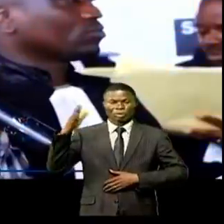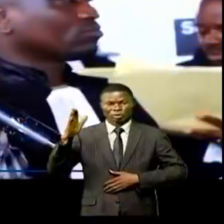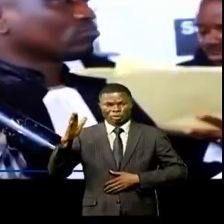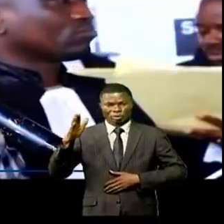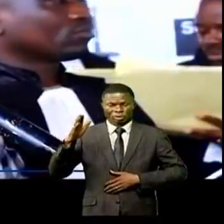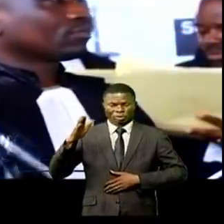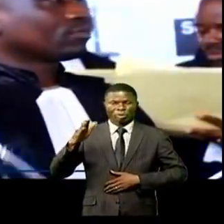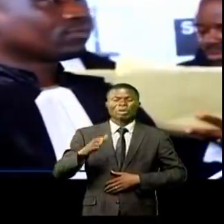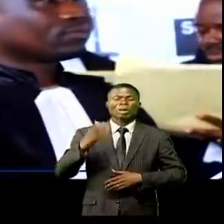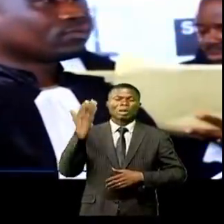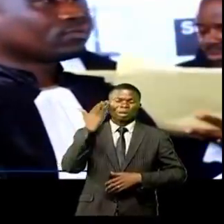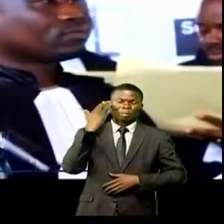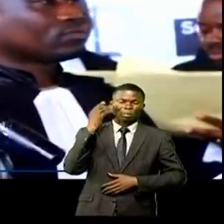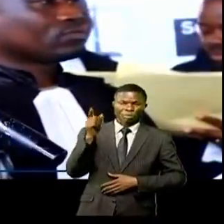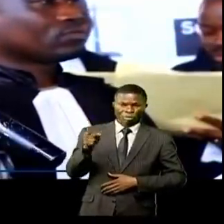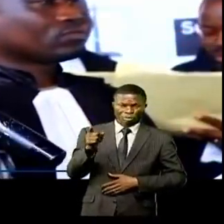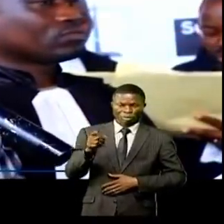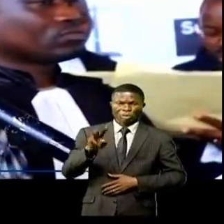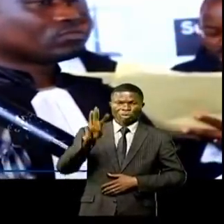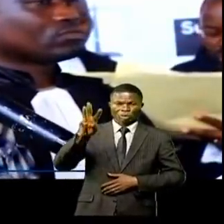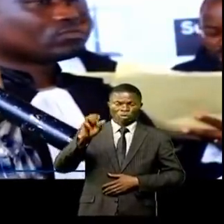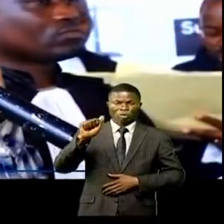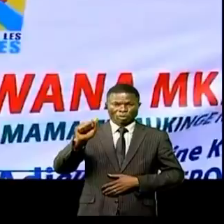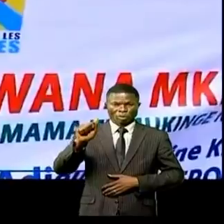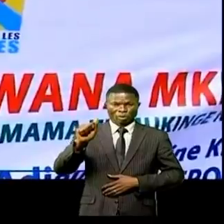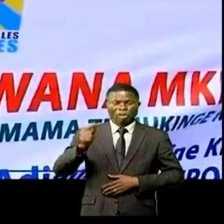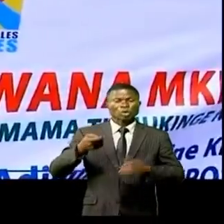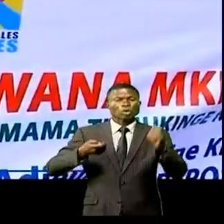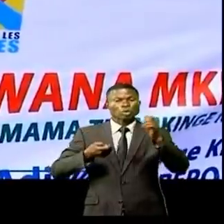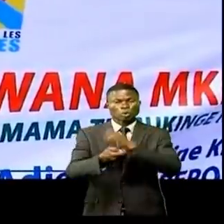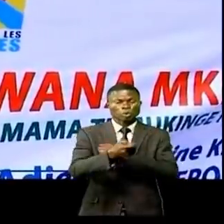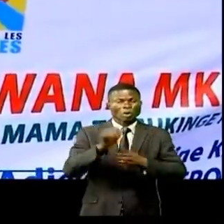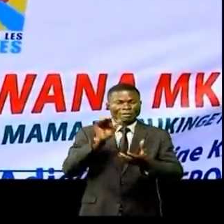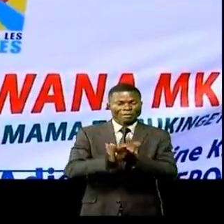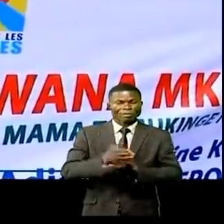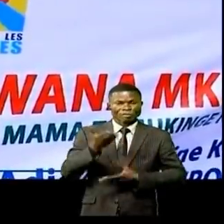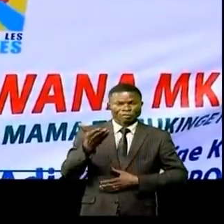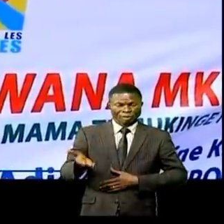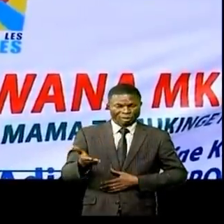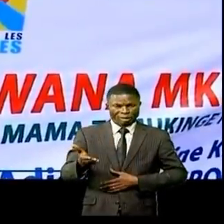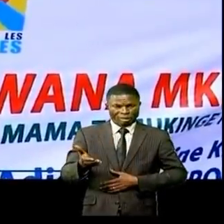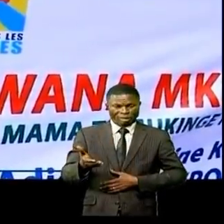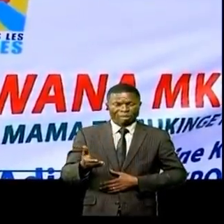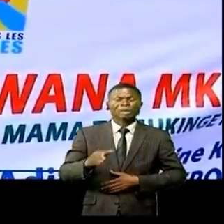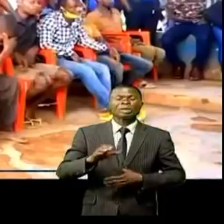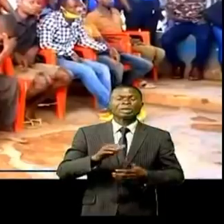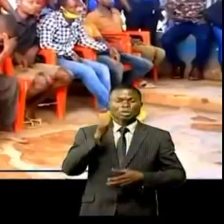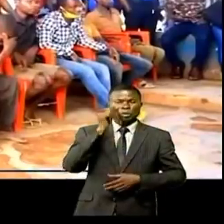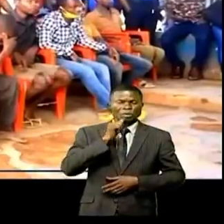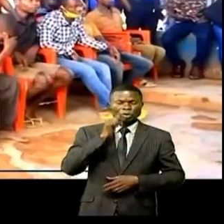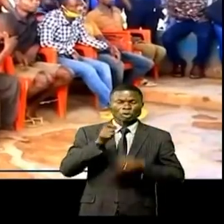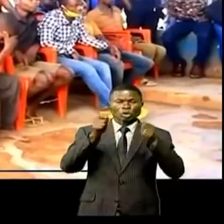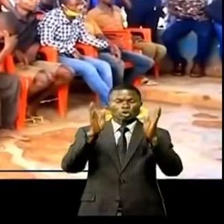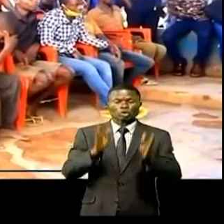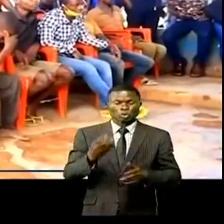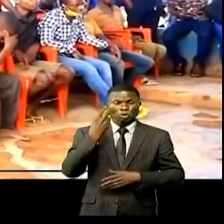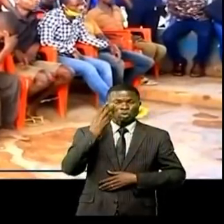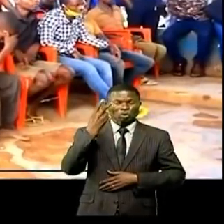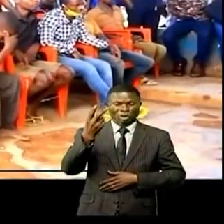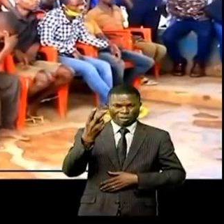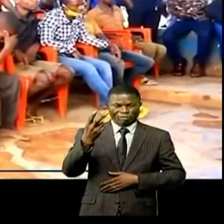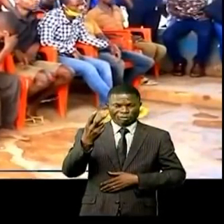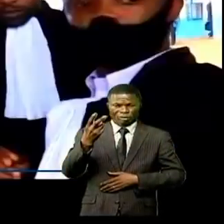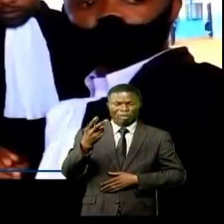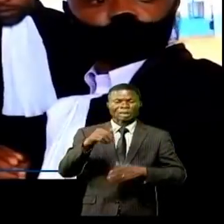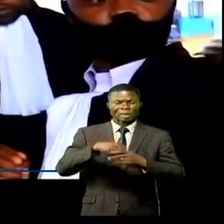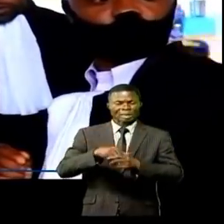Destin Moutouungi ou à Ubilé pour meurtre de son épouse Charlene Kitoko-Safi, journaliste de vision Shala Station des